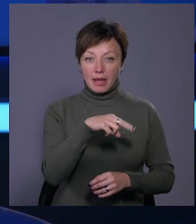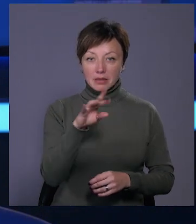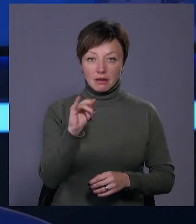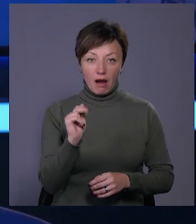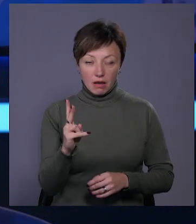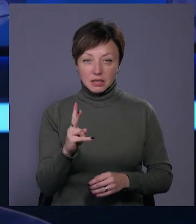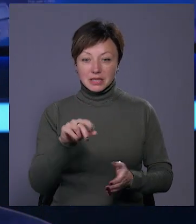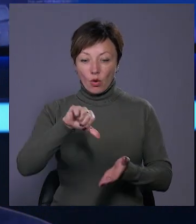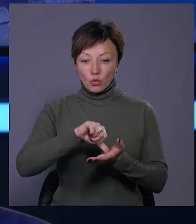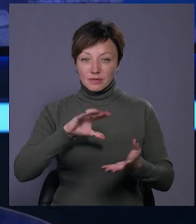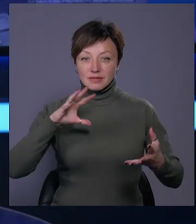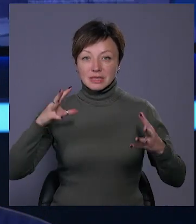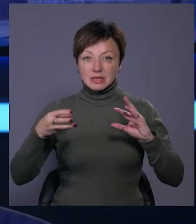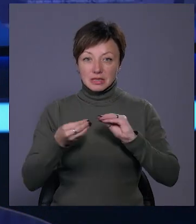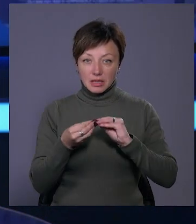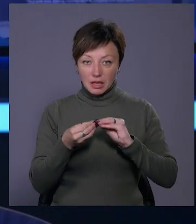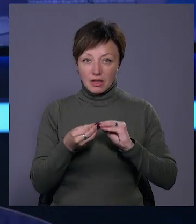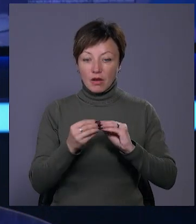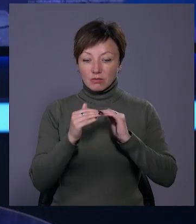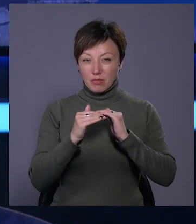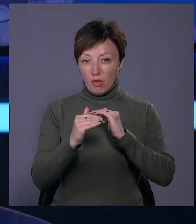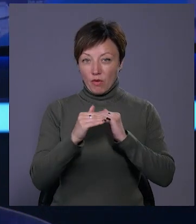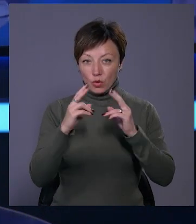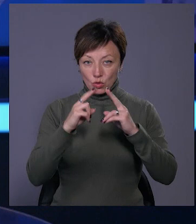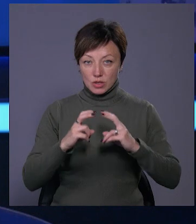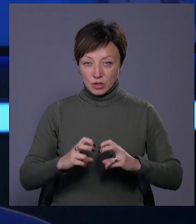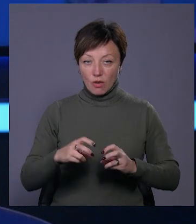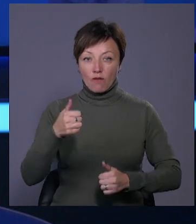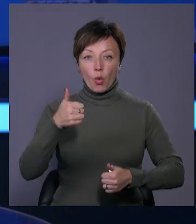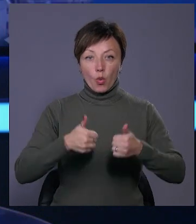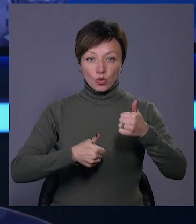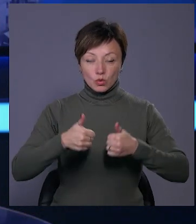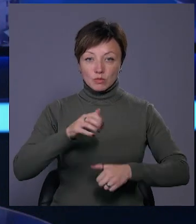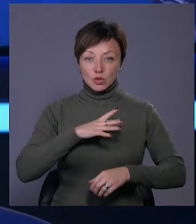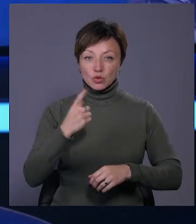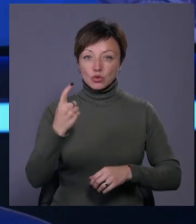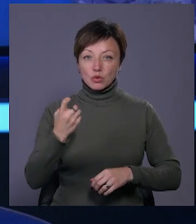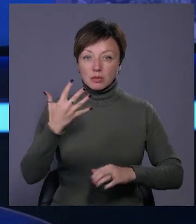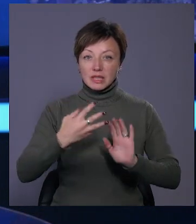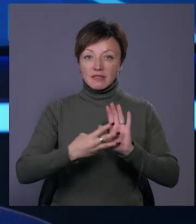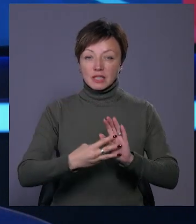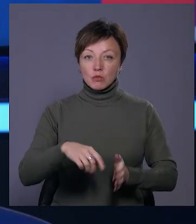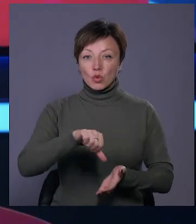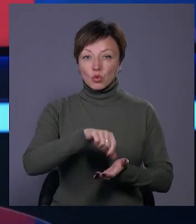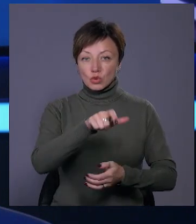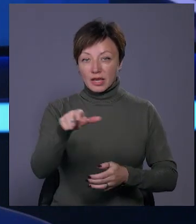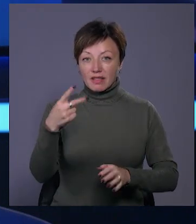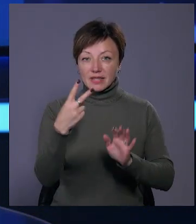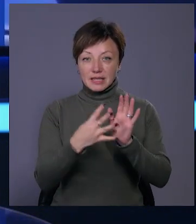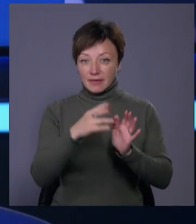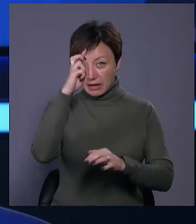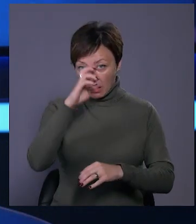командному заліку із національного полевого дослідження. Цьогоріч у конкурсі змагалися 158 учасників з 29